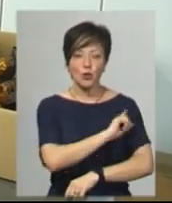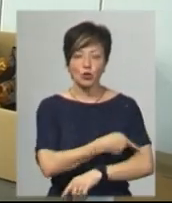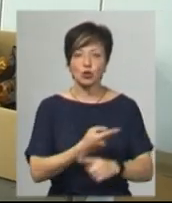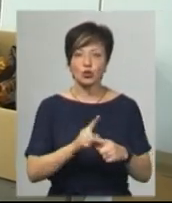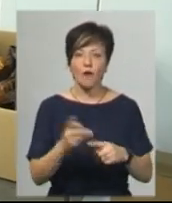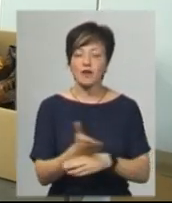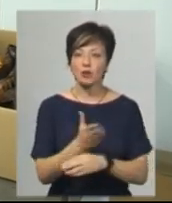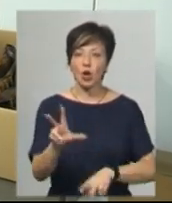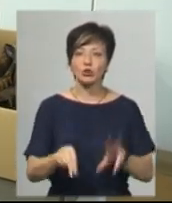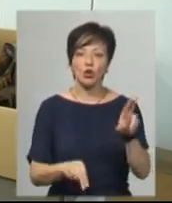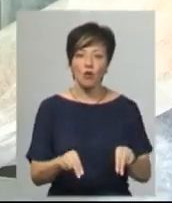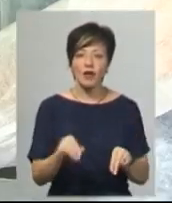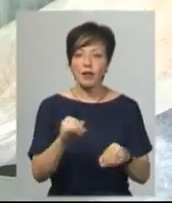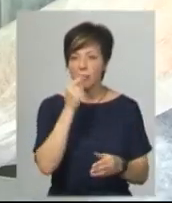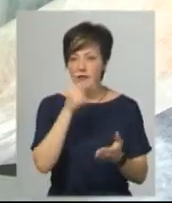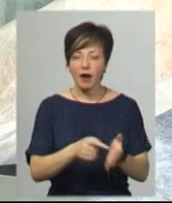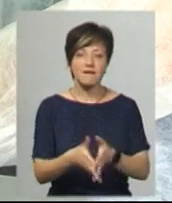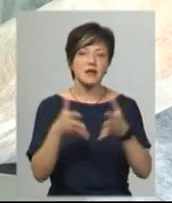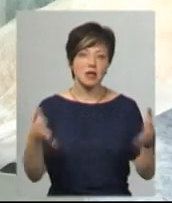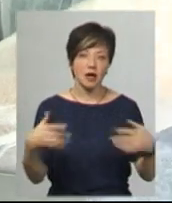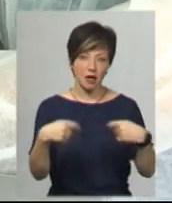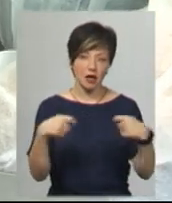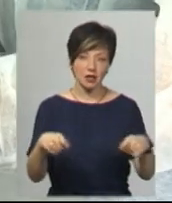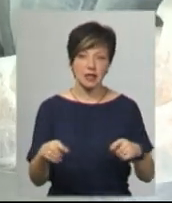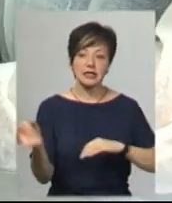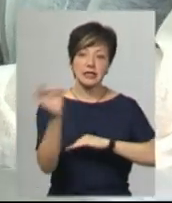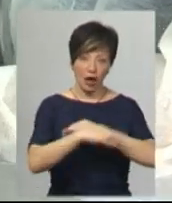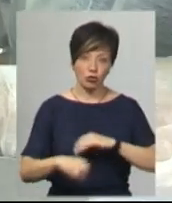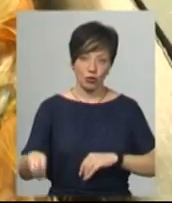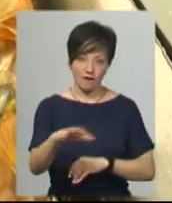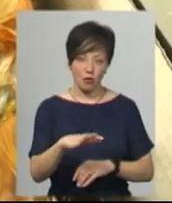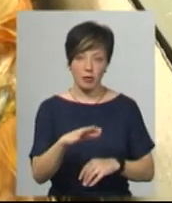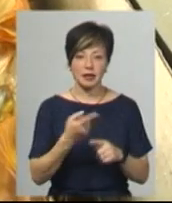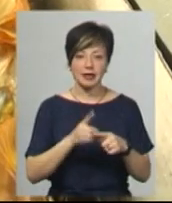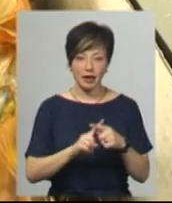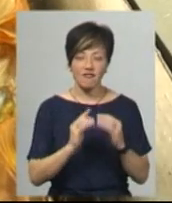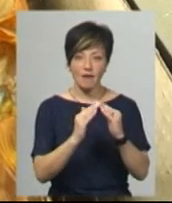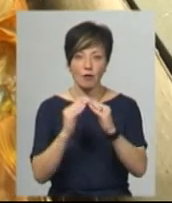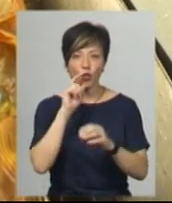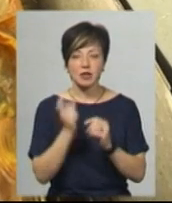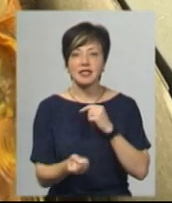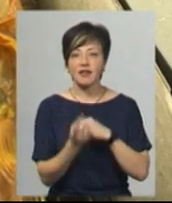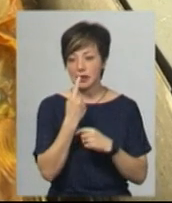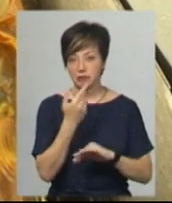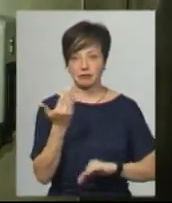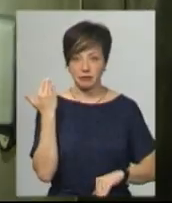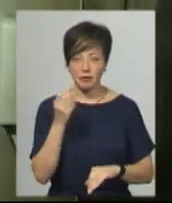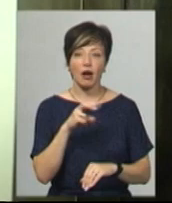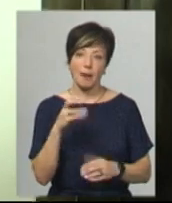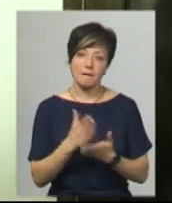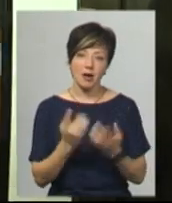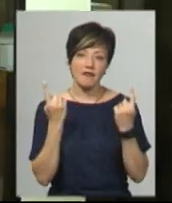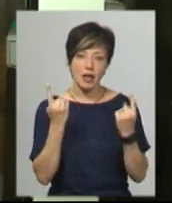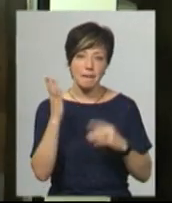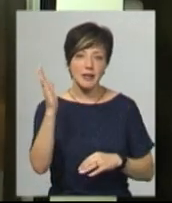цього виробництва розраховані для виходу на великі ринки, в тому числі країн Західної Європи. Такі акваферми в Україні з'явилися відносно недавно, але мають